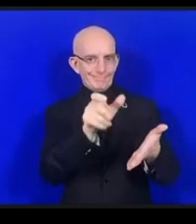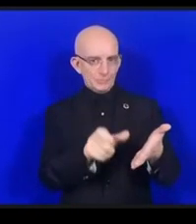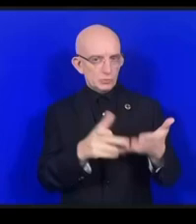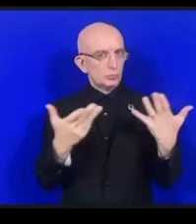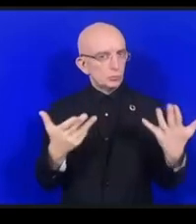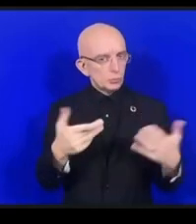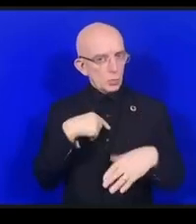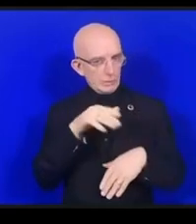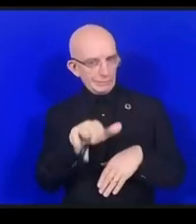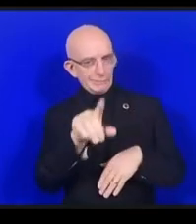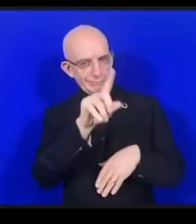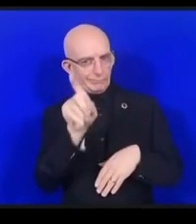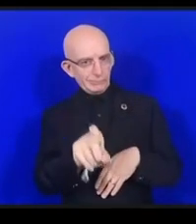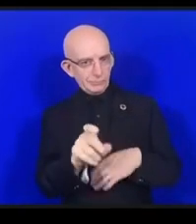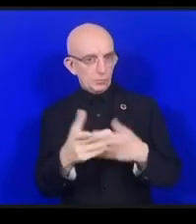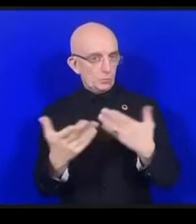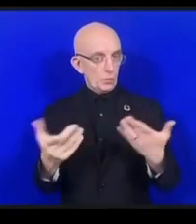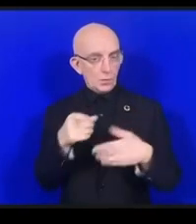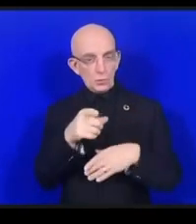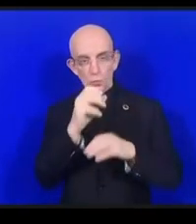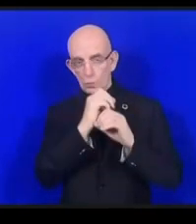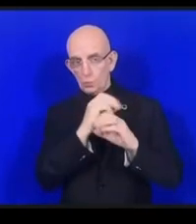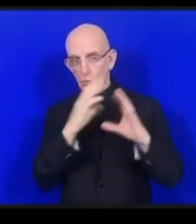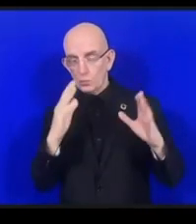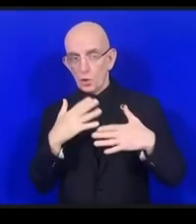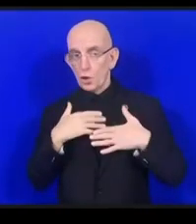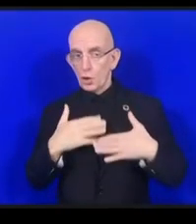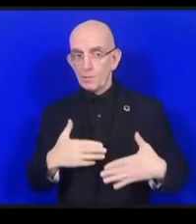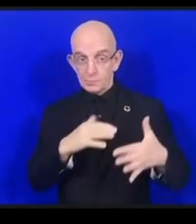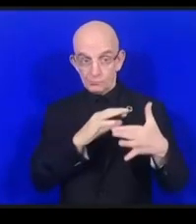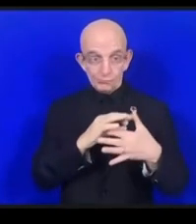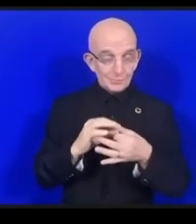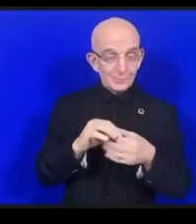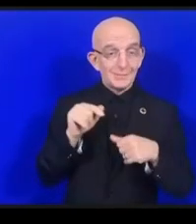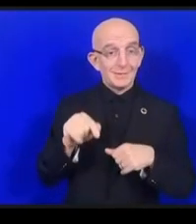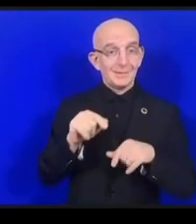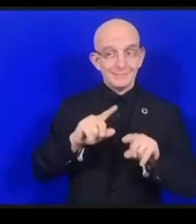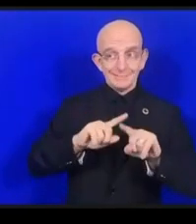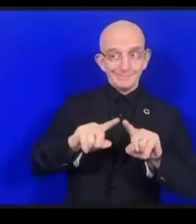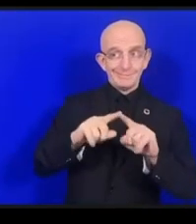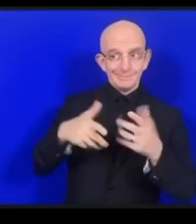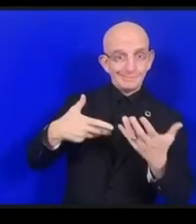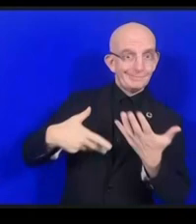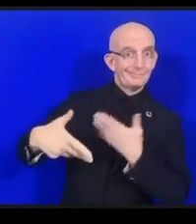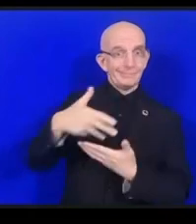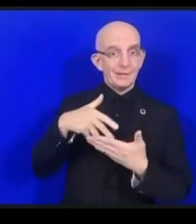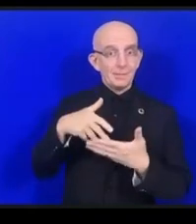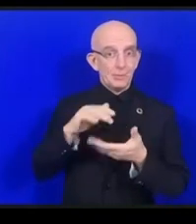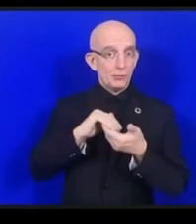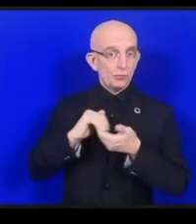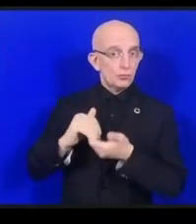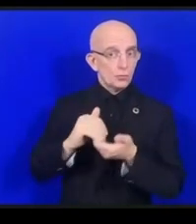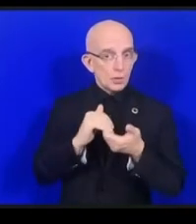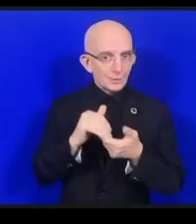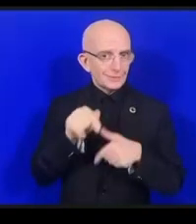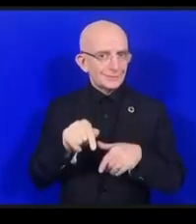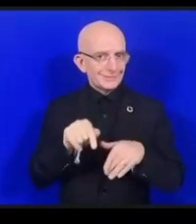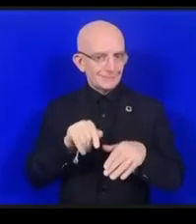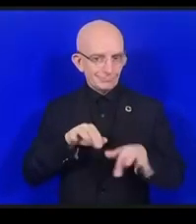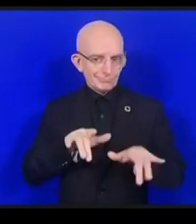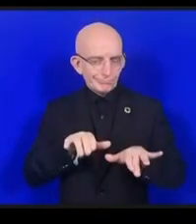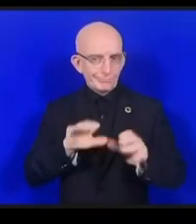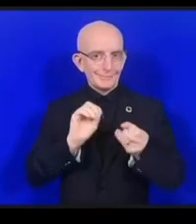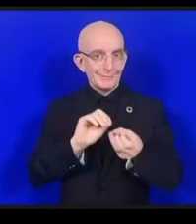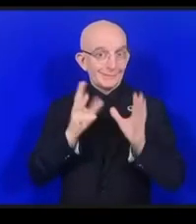意を持つかそしてこのDCはどのような対策を取って人間中心でオープンでそして放説的なインターネットを